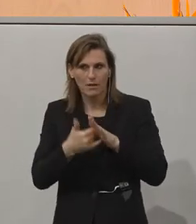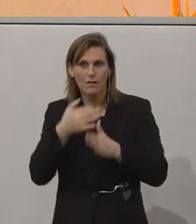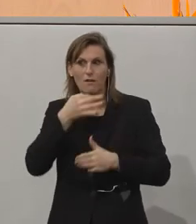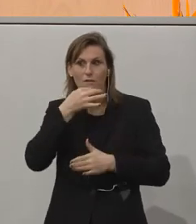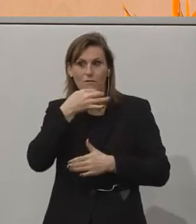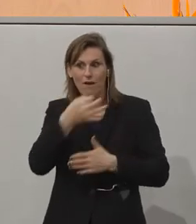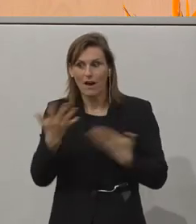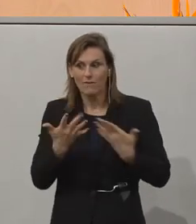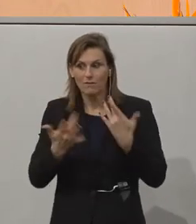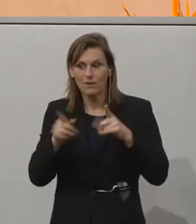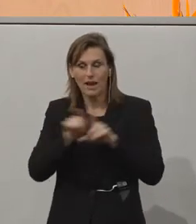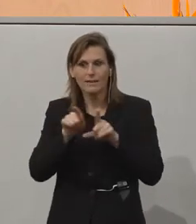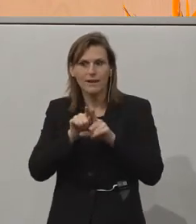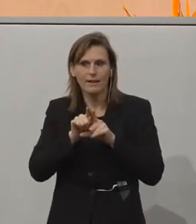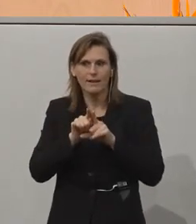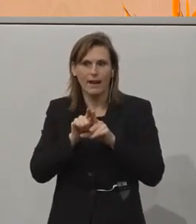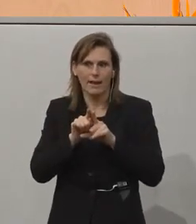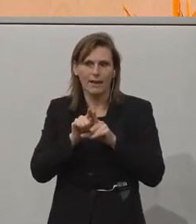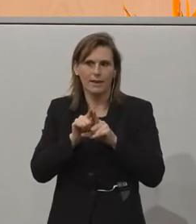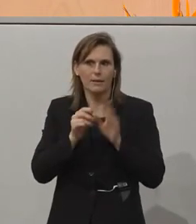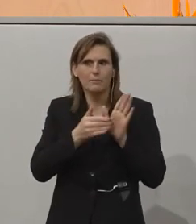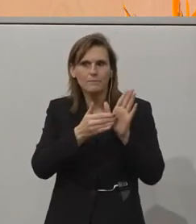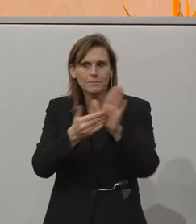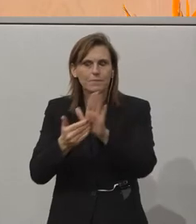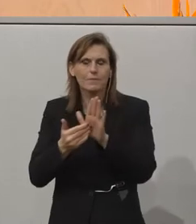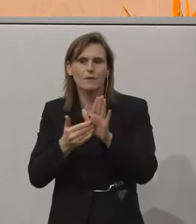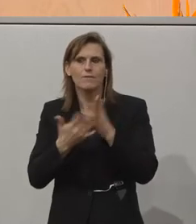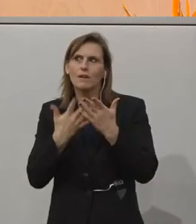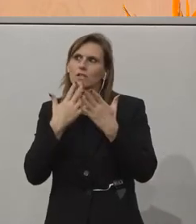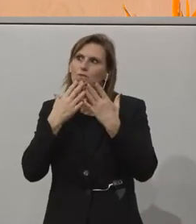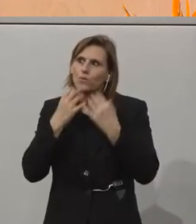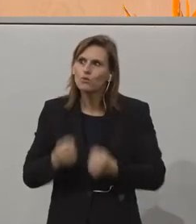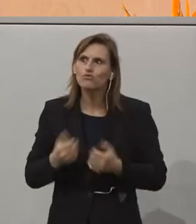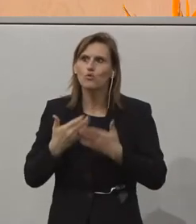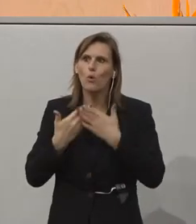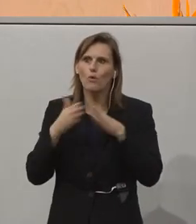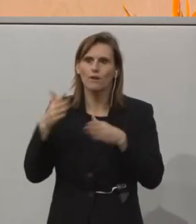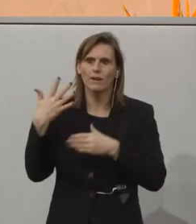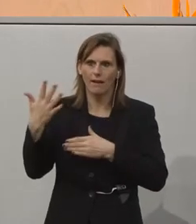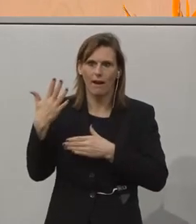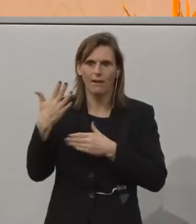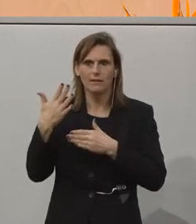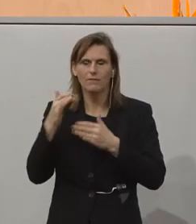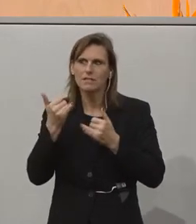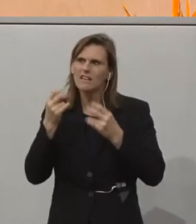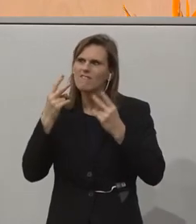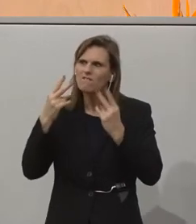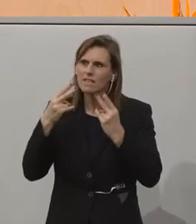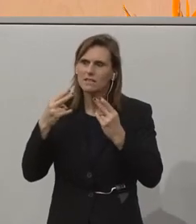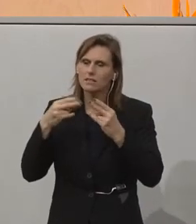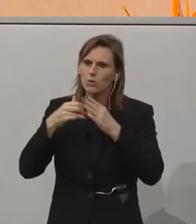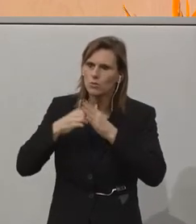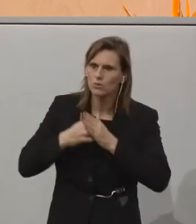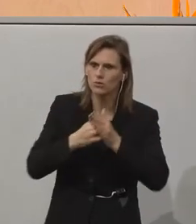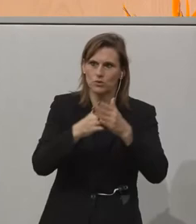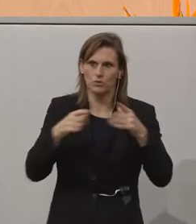vielleicht kannst du gleich darauf eingehen, lieber Michael, was ist denn der Wunsch an die öffentliche Hand oder die wichtigste Unterstützungsleistung, die für das, was